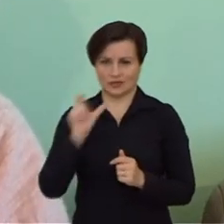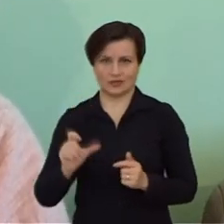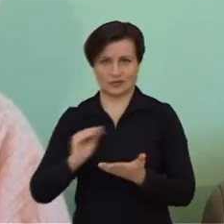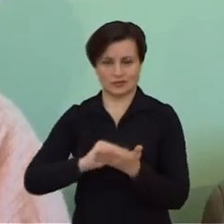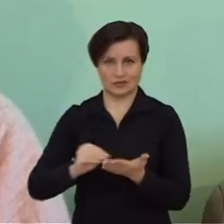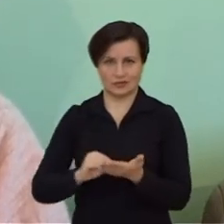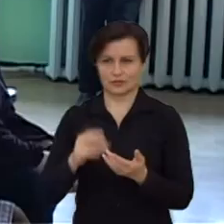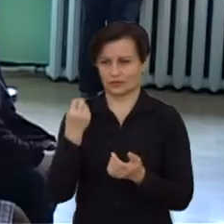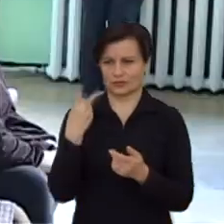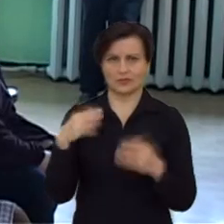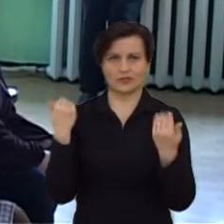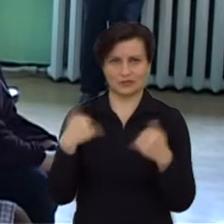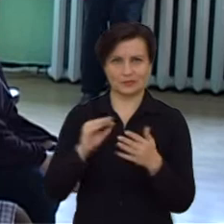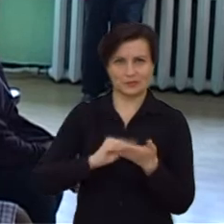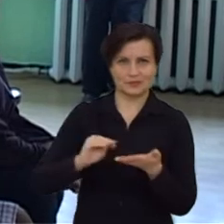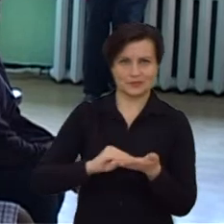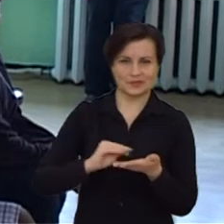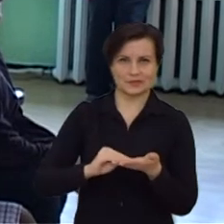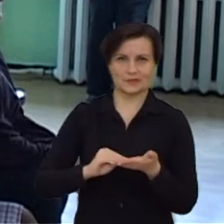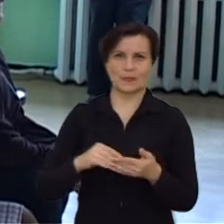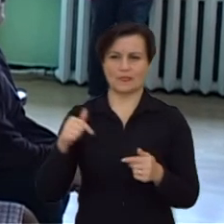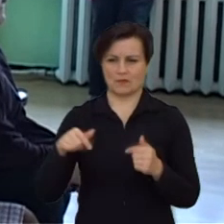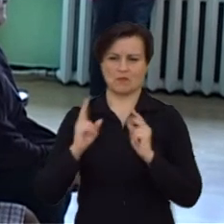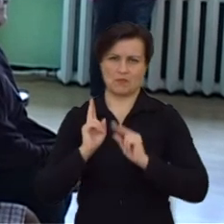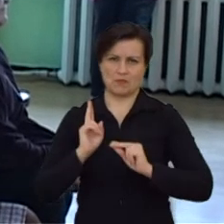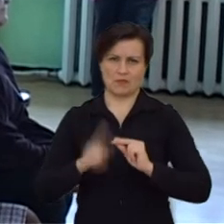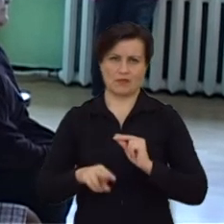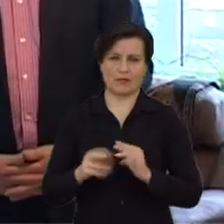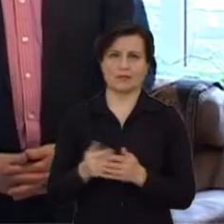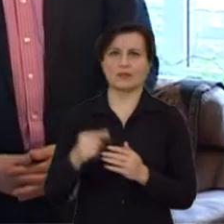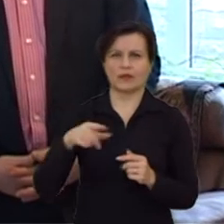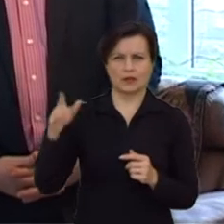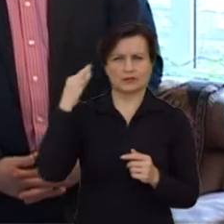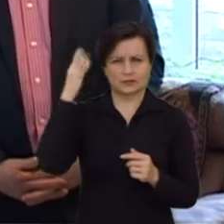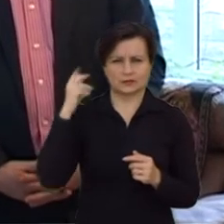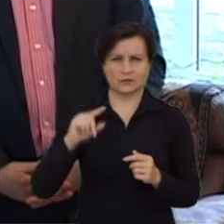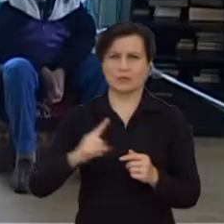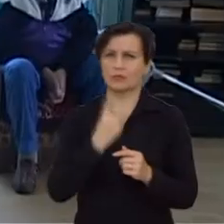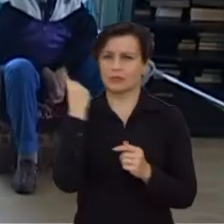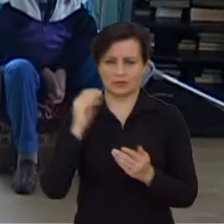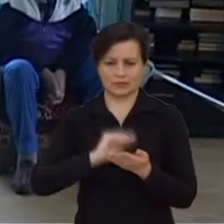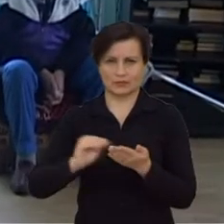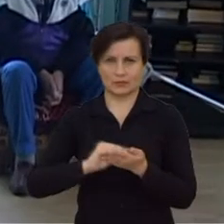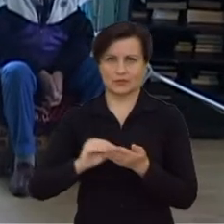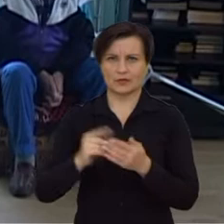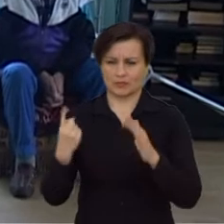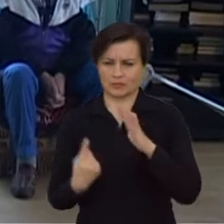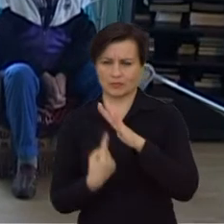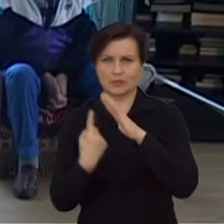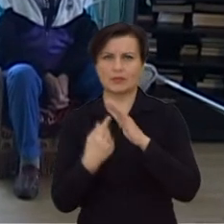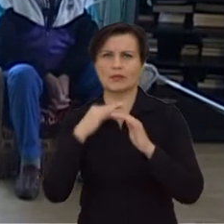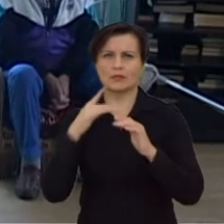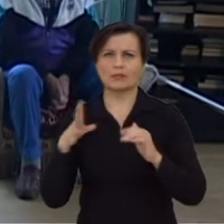parašiau jau, turbūt paskutiniai daugiau neberašysiu. Įsivaizduokis, mano pirmas eilėraštis buvau pradžios mokyklų